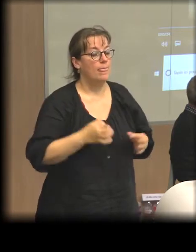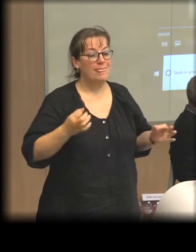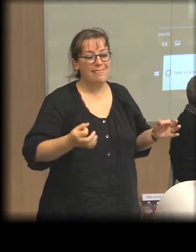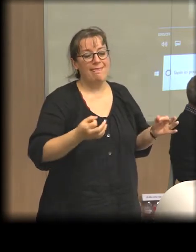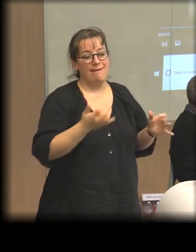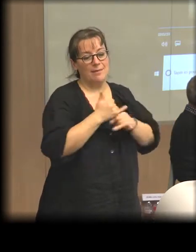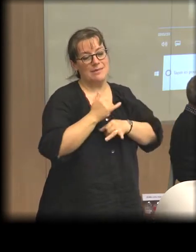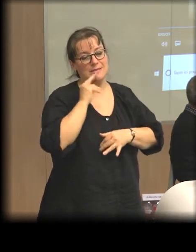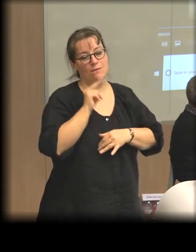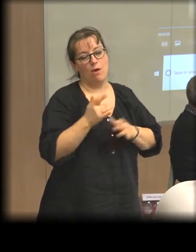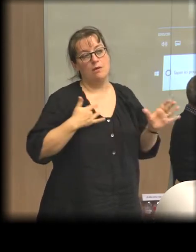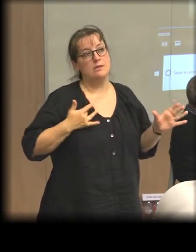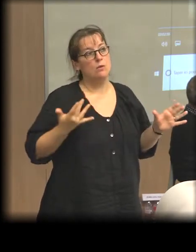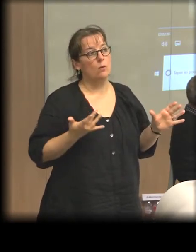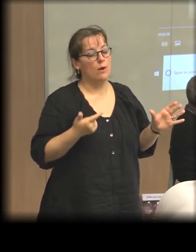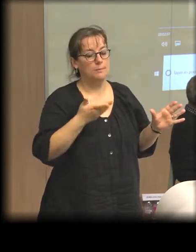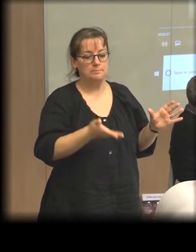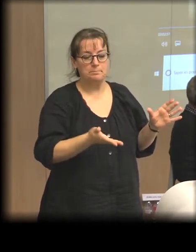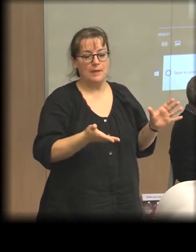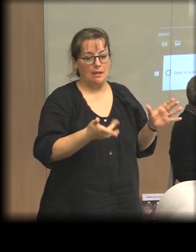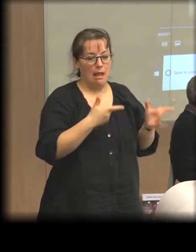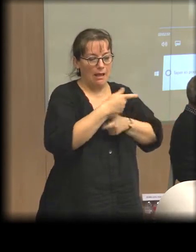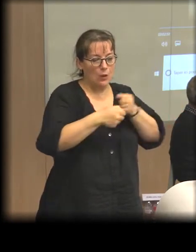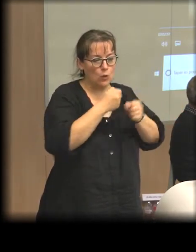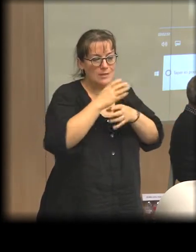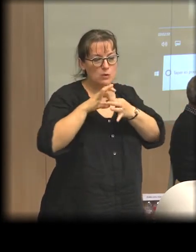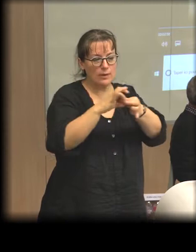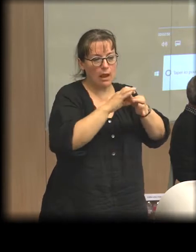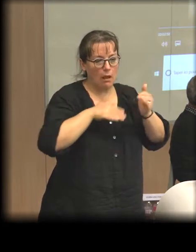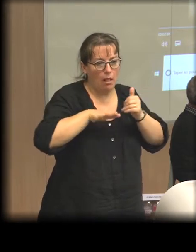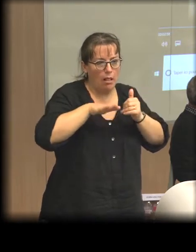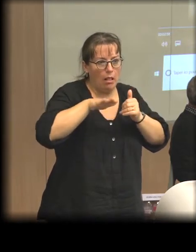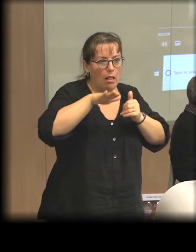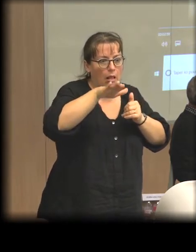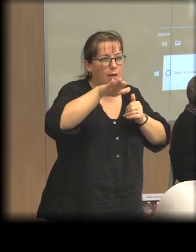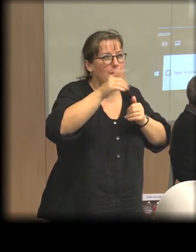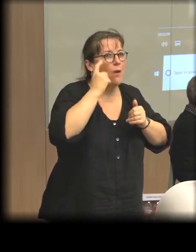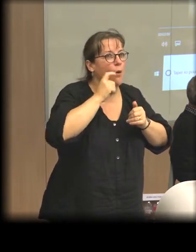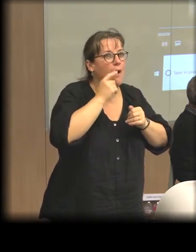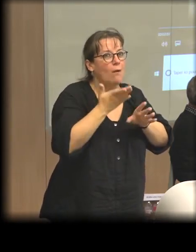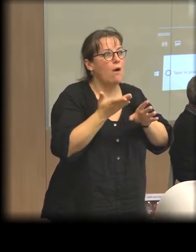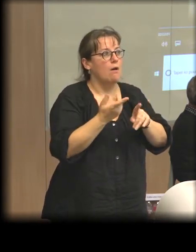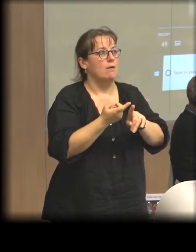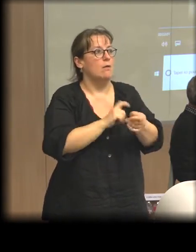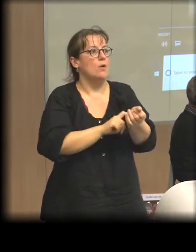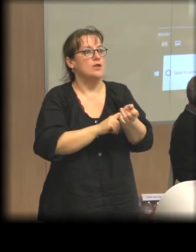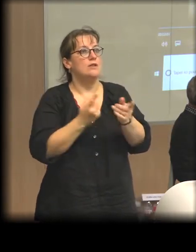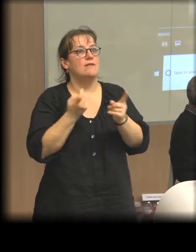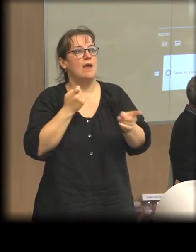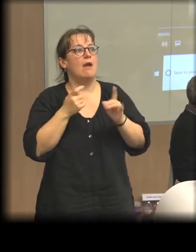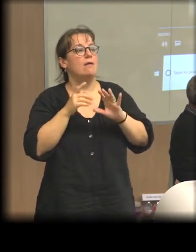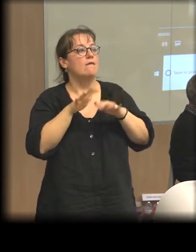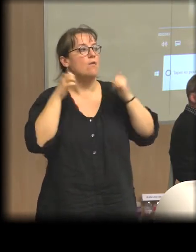Brésil, c'est que la montée de l'économie solidaire est indissociable de ce qui s'est passé au Forum social